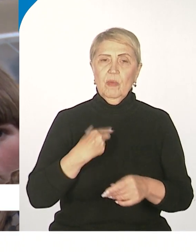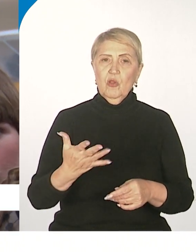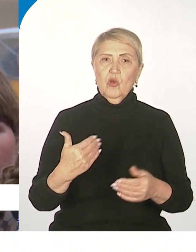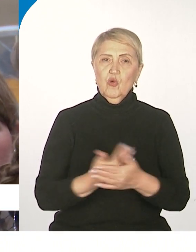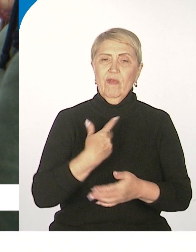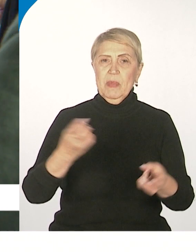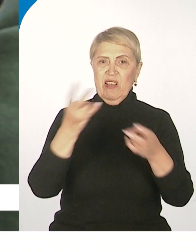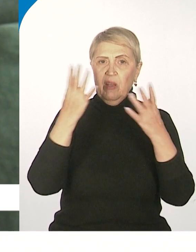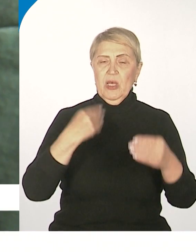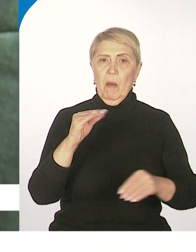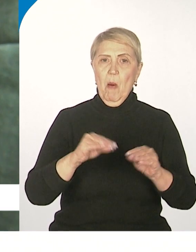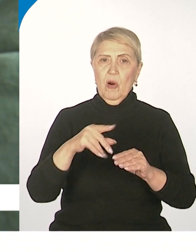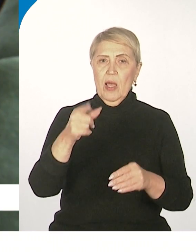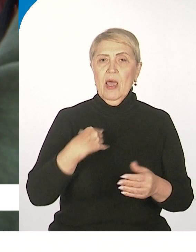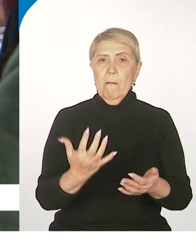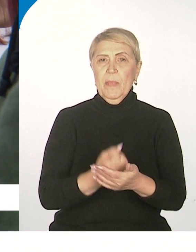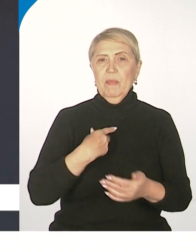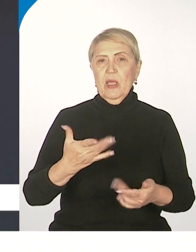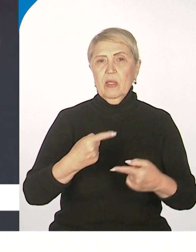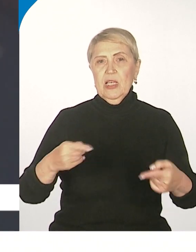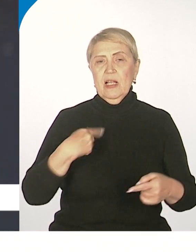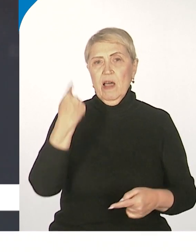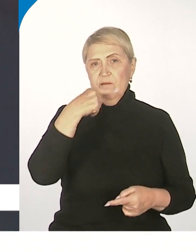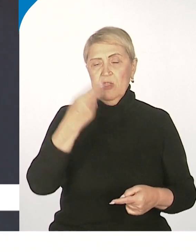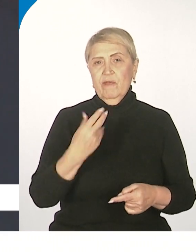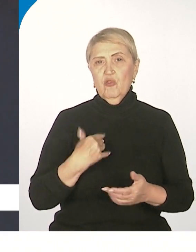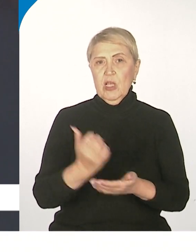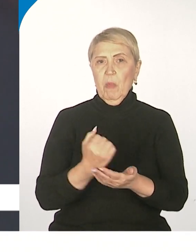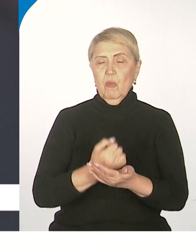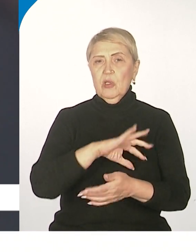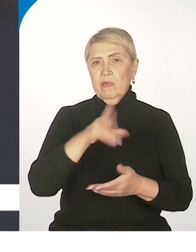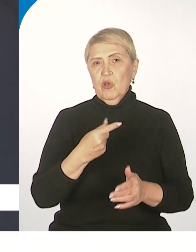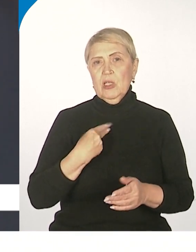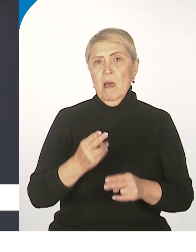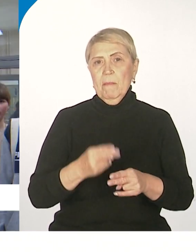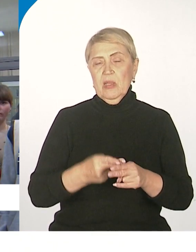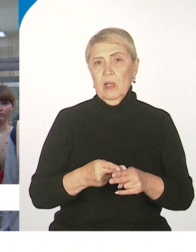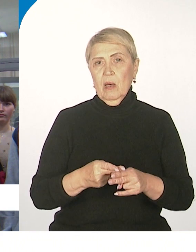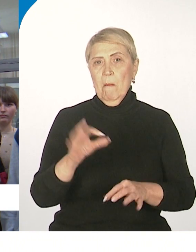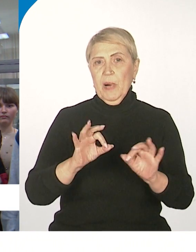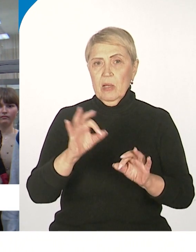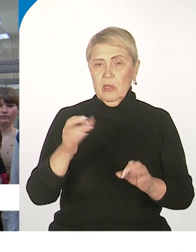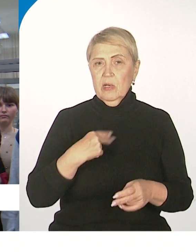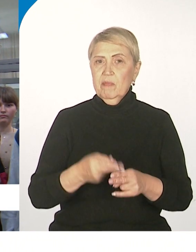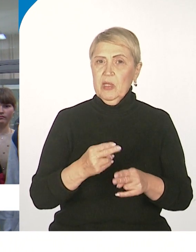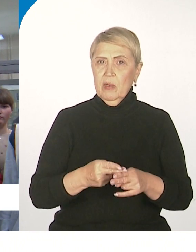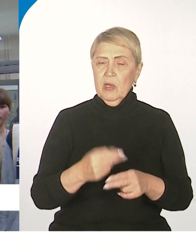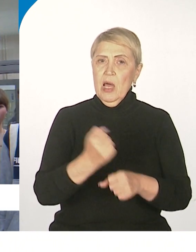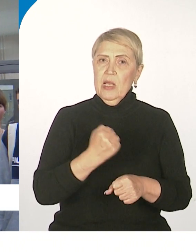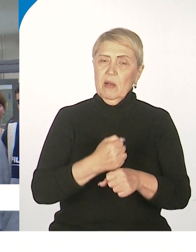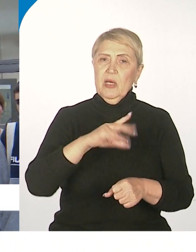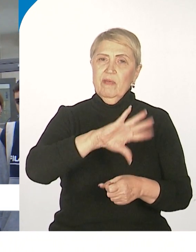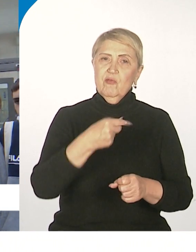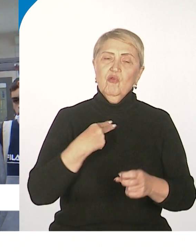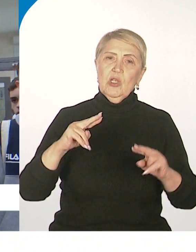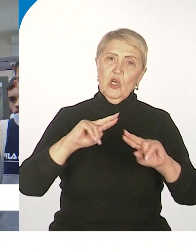современном оборудовании, они применяют несколько видов обработки металла. Проектировать изделия, разрабатывать технологию изготовления